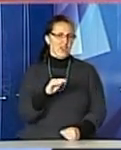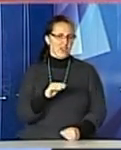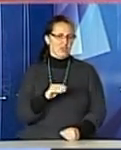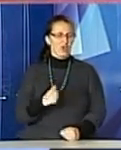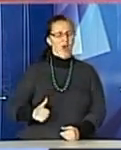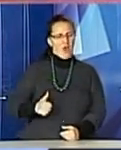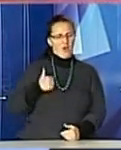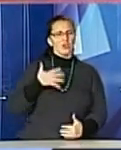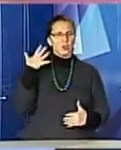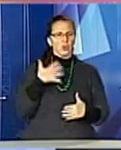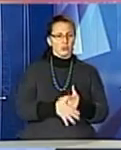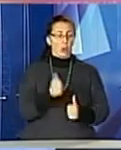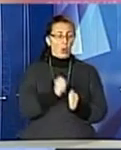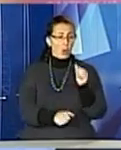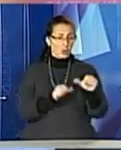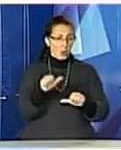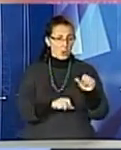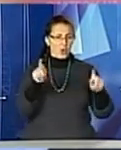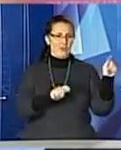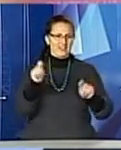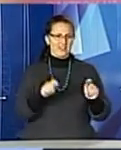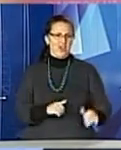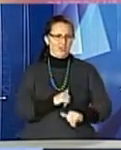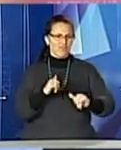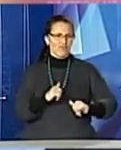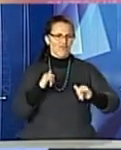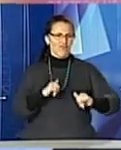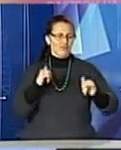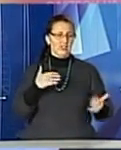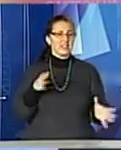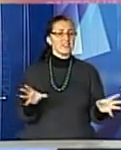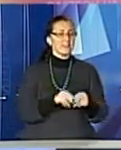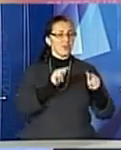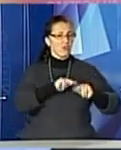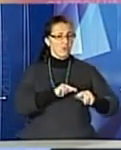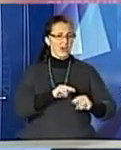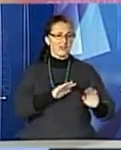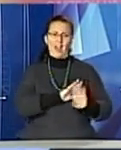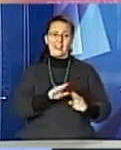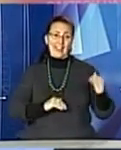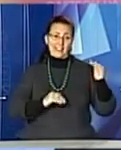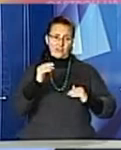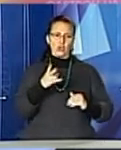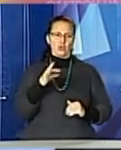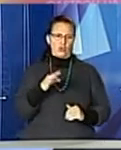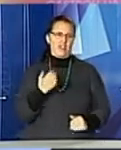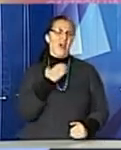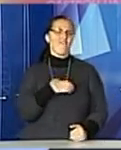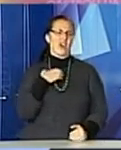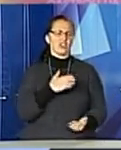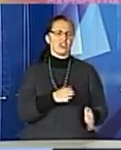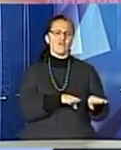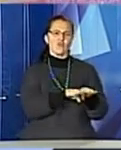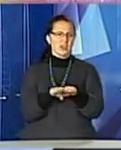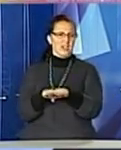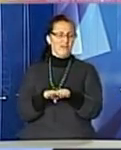усвідомлюю, що кожного року фестиваль є більш масштабним. Наша співпраця не на найвищому, але на дуже важливому рівні є своєрідною моделью, навіть